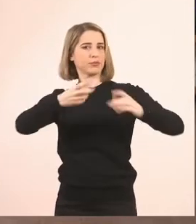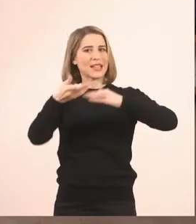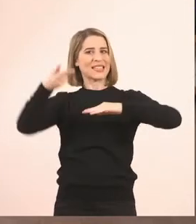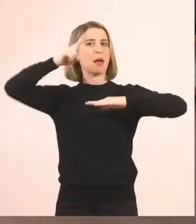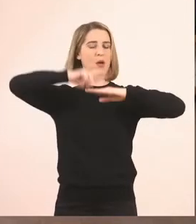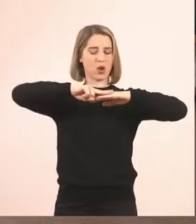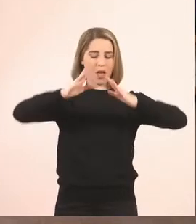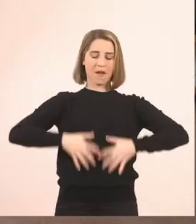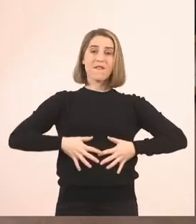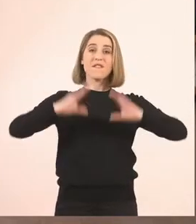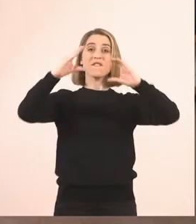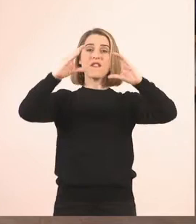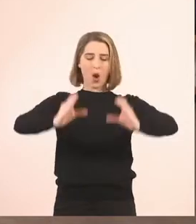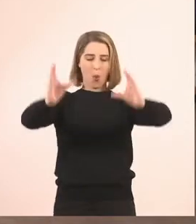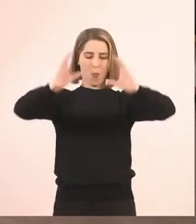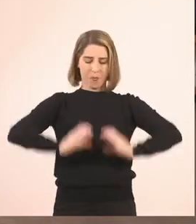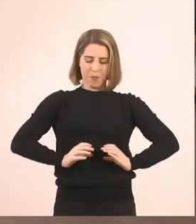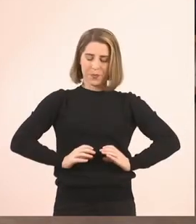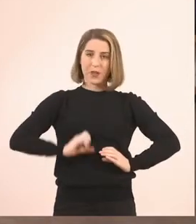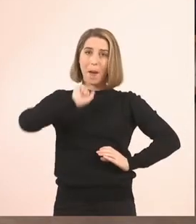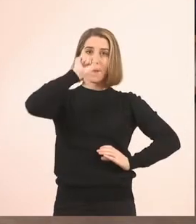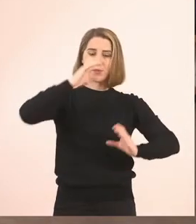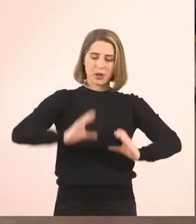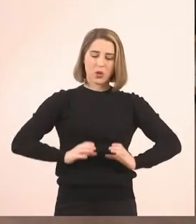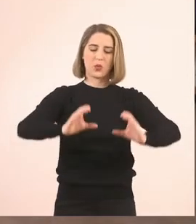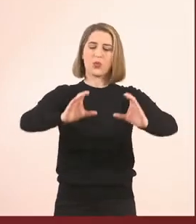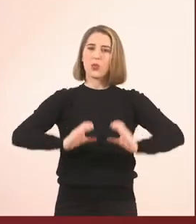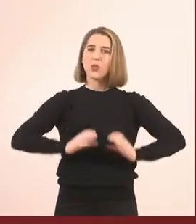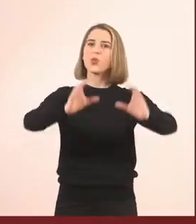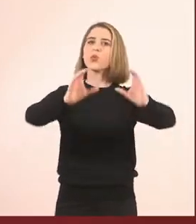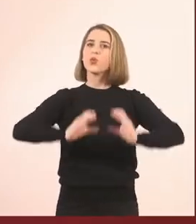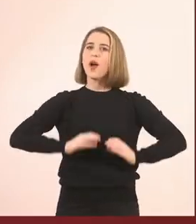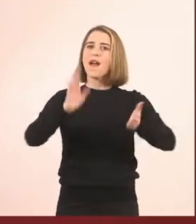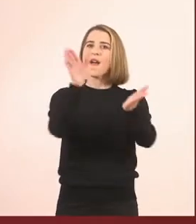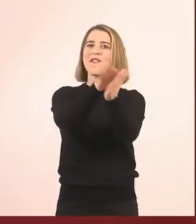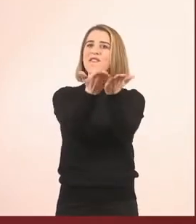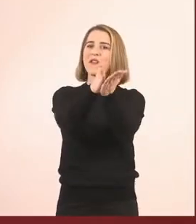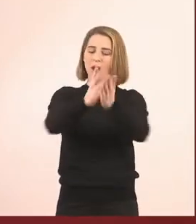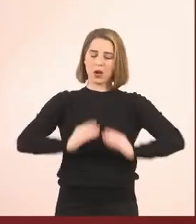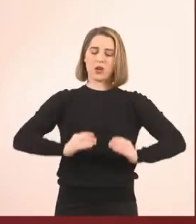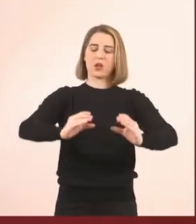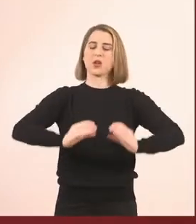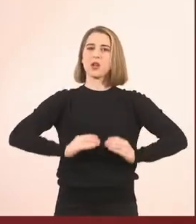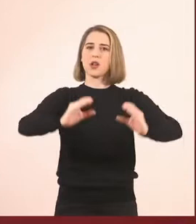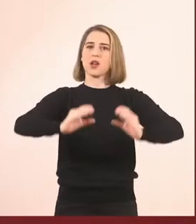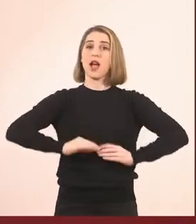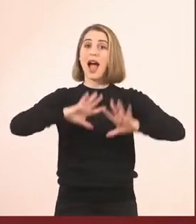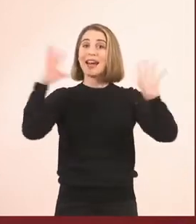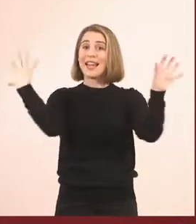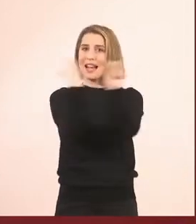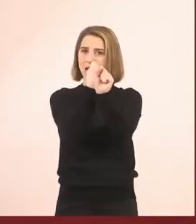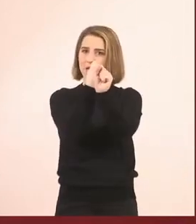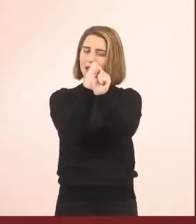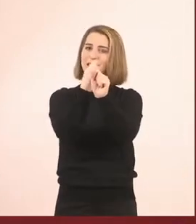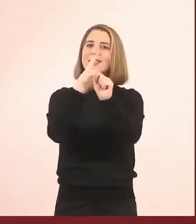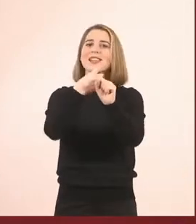πέρα, συγκλίτσα, και θα προσπαθείτε να σηκωθεί το βιλιαράκι. Αν τα καταφέρνετε, σημαίνει ότι η αναπνοή σας πάει καλά, ότι